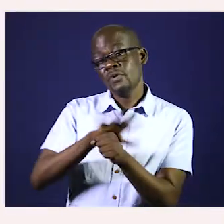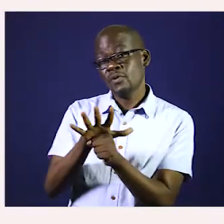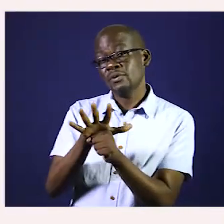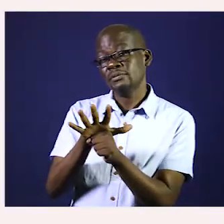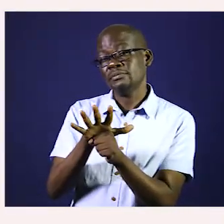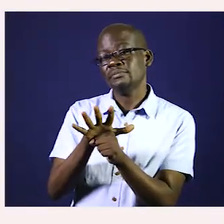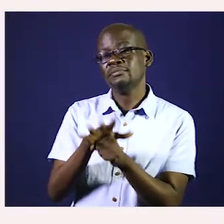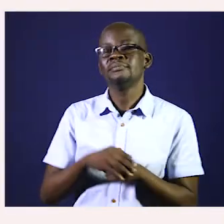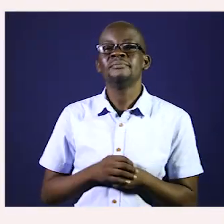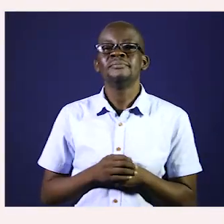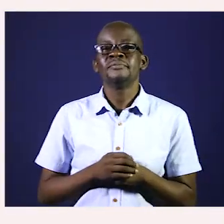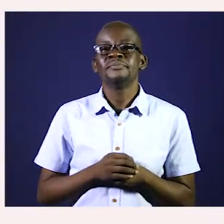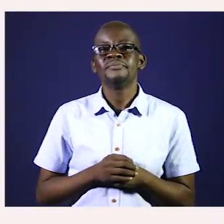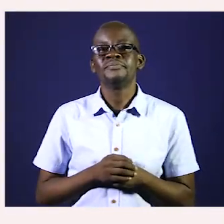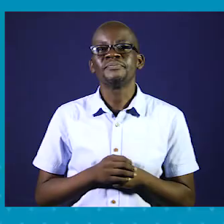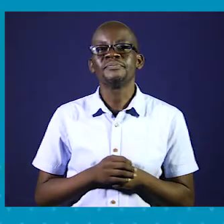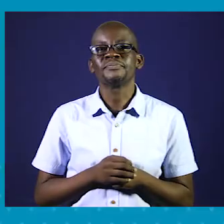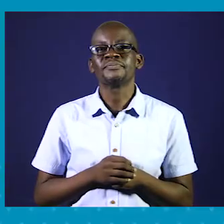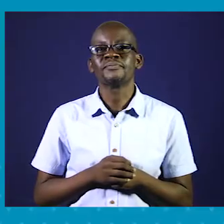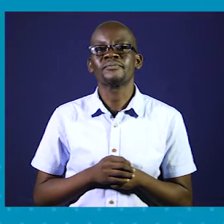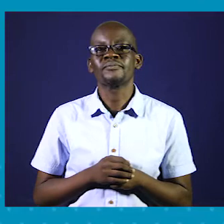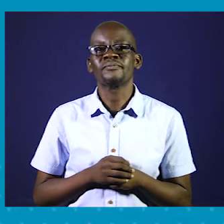komahi na kushinda vita thibia virusi hivi.